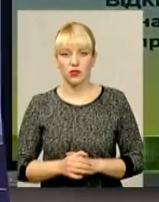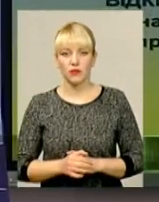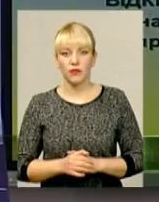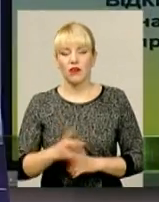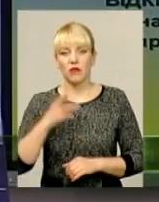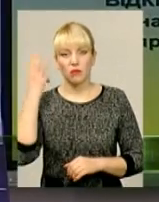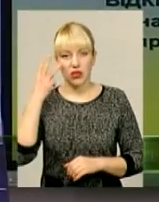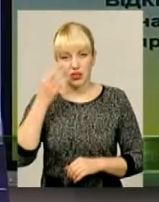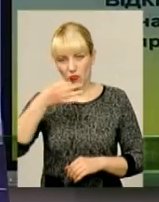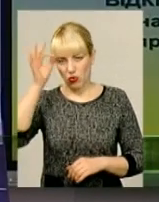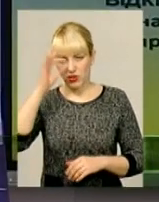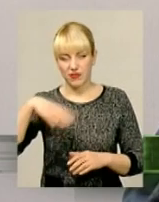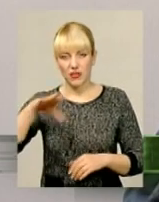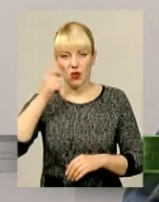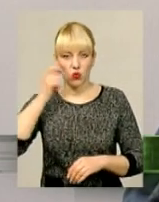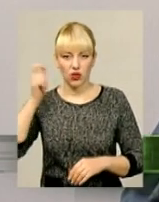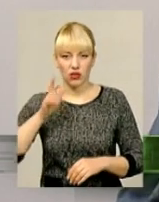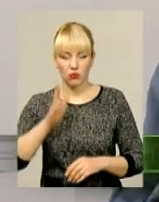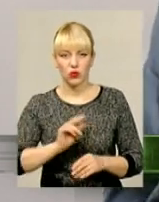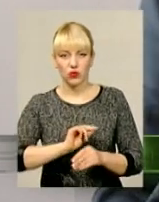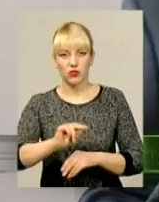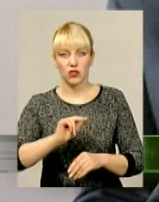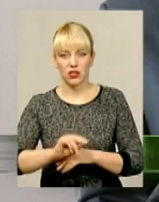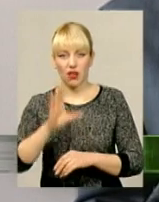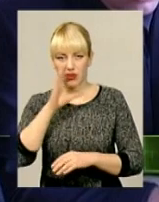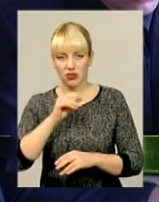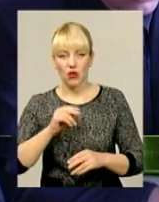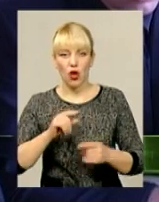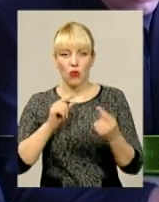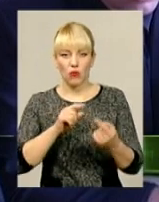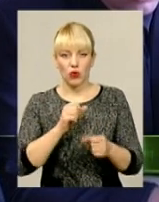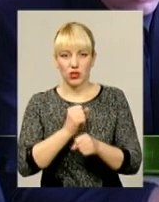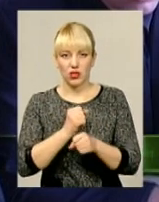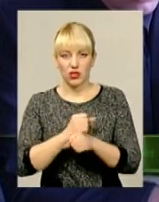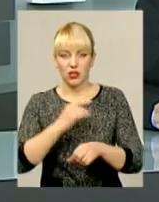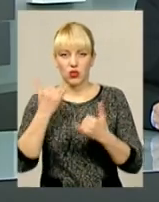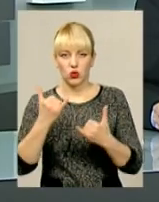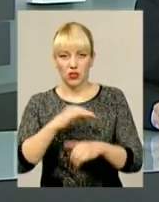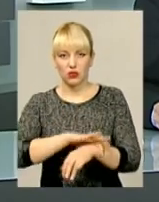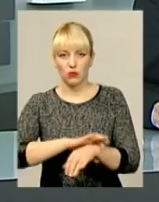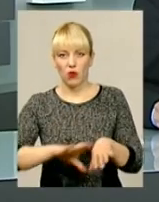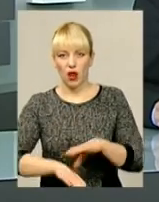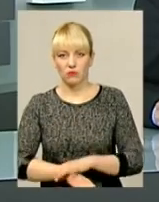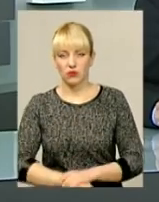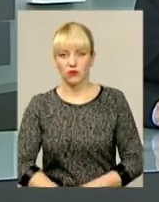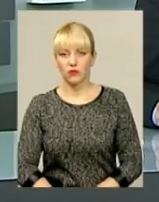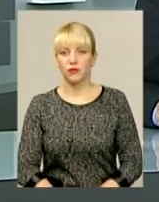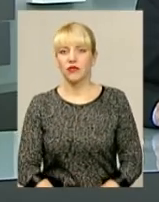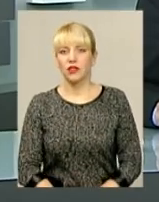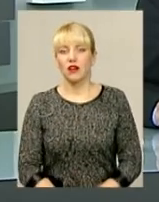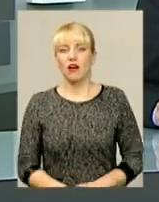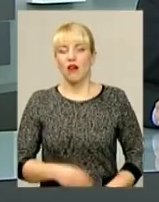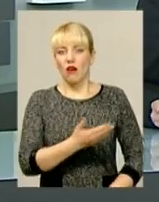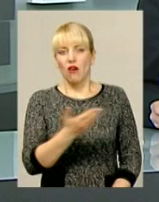Хмельницькому поліціянтів з усієї країни вчитимуть ефективно протидіяти сучасному рабству. Вони захищали